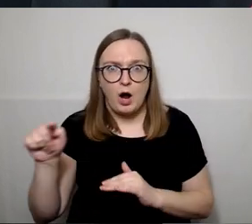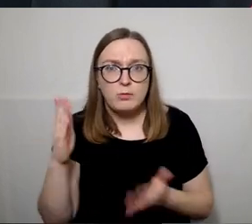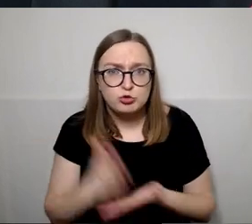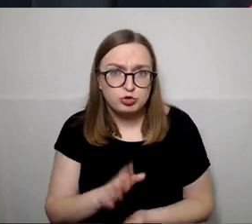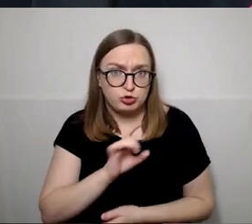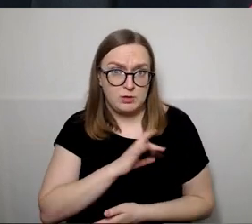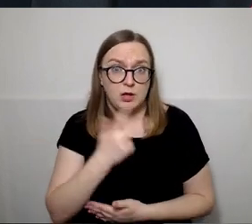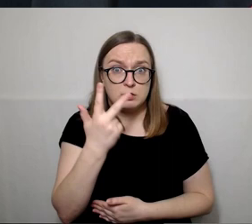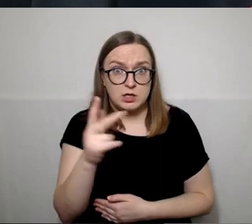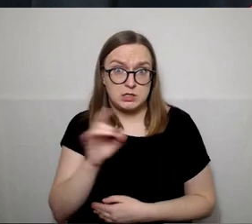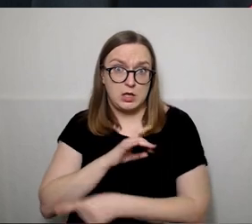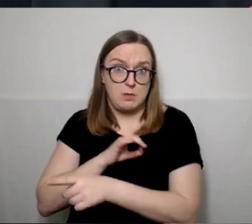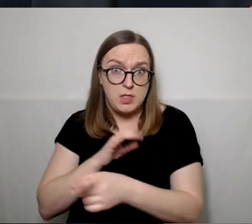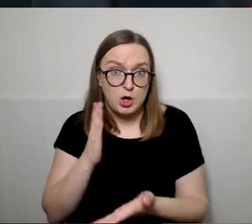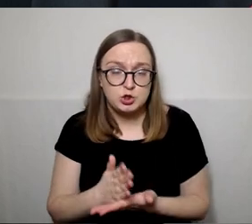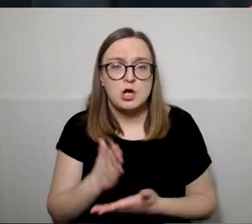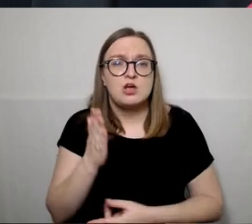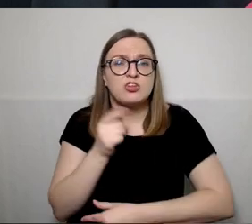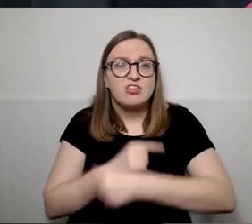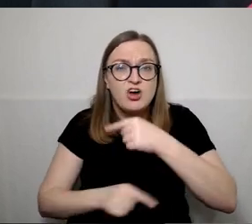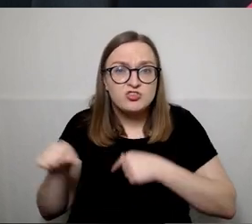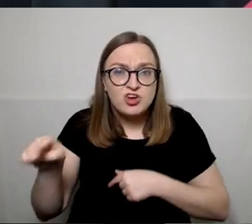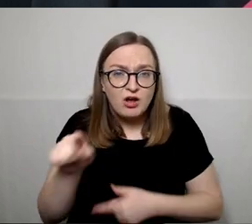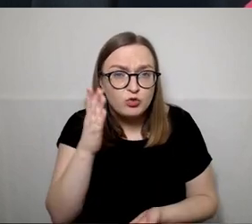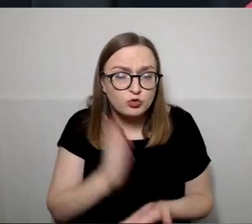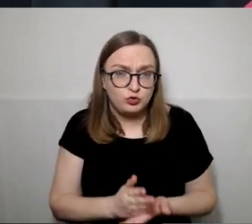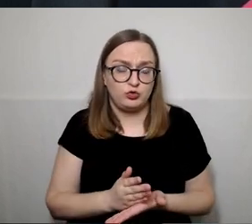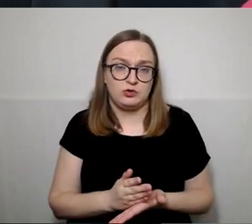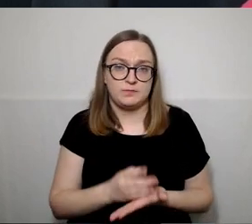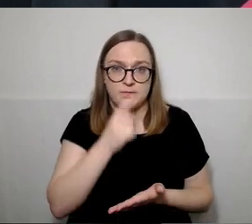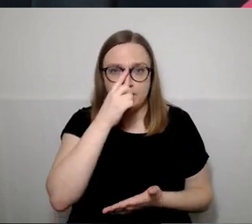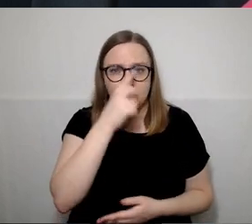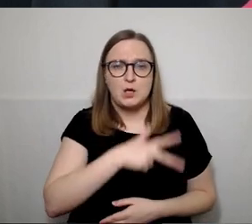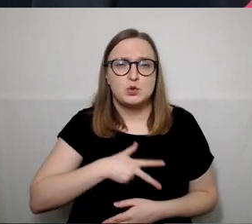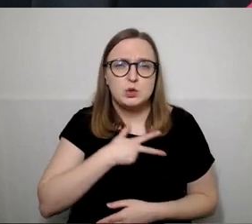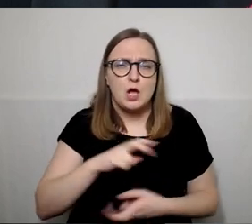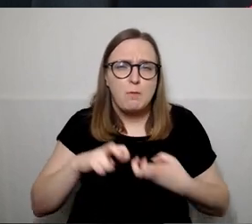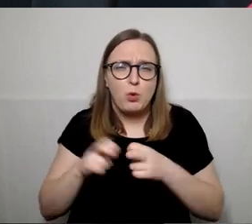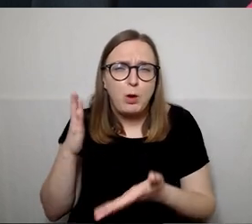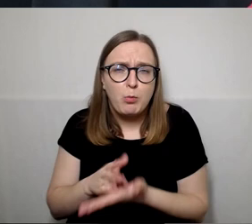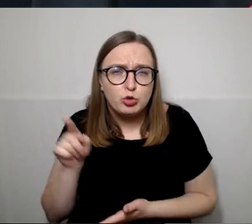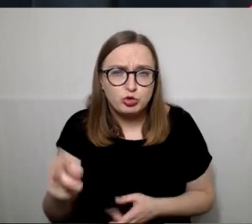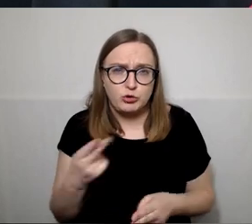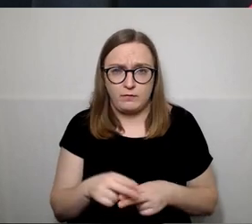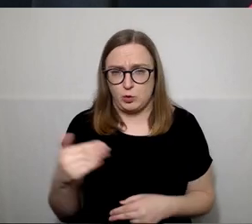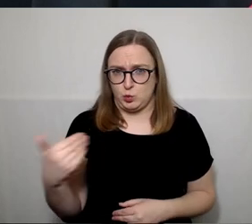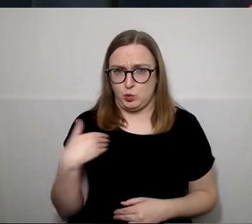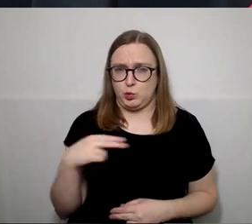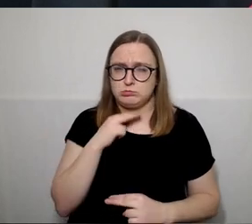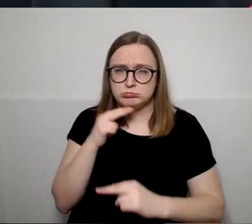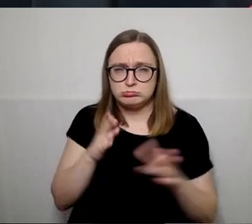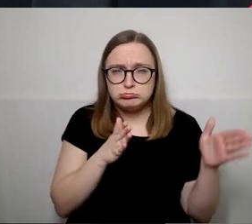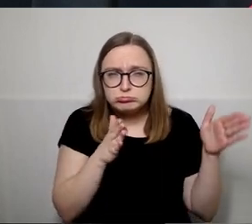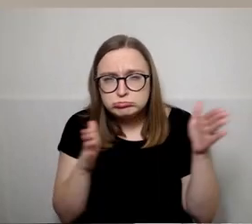trys gimnazijos, taip pat yra dar želių, taip pat yra ir socialinių problemų, todėl labai norime atkreipti dėmesį į